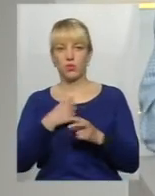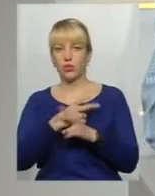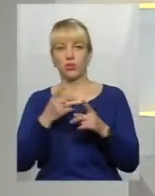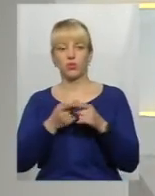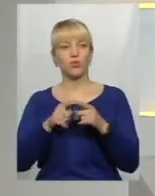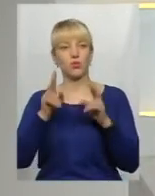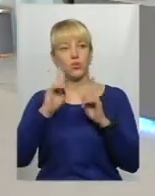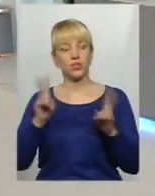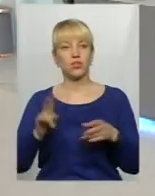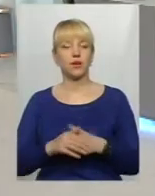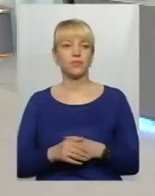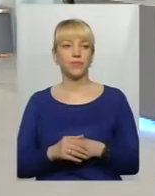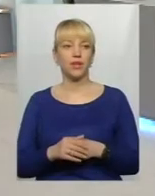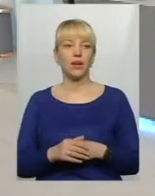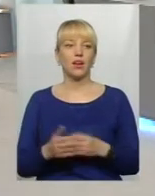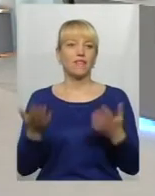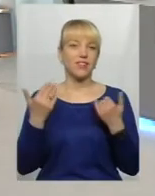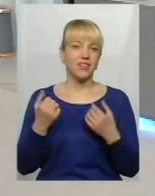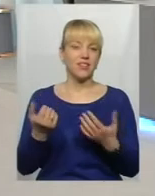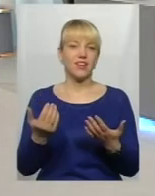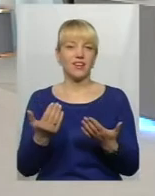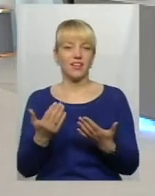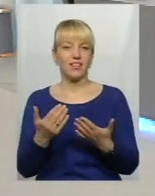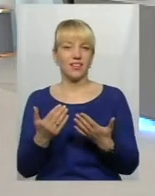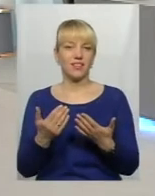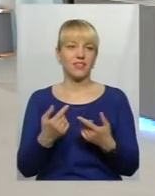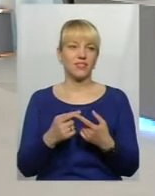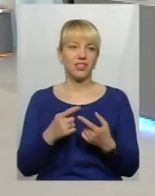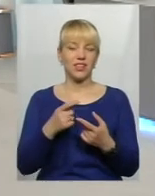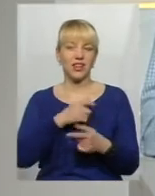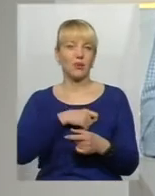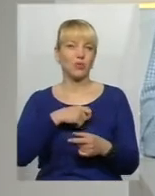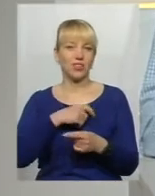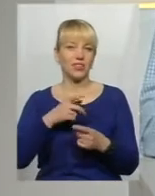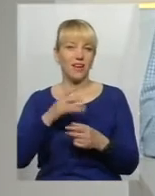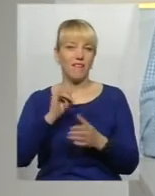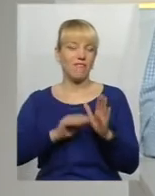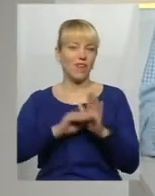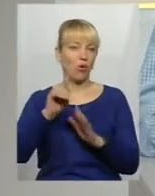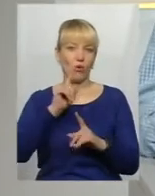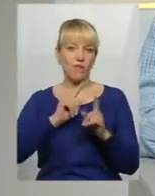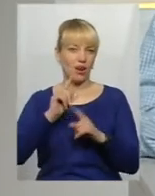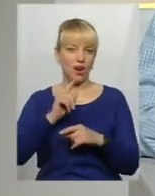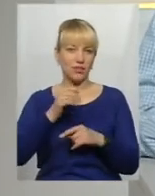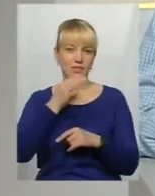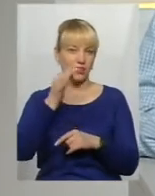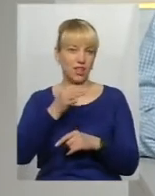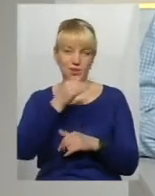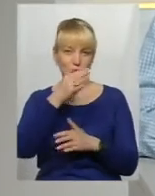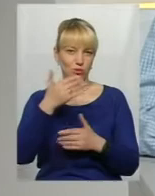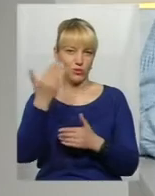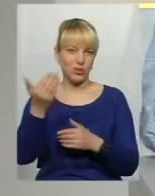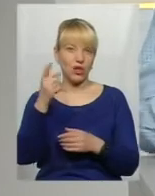Бо будуть, певно, на вихідних, на канікулах, так і так далі, депутати. Так, що в Верховної Ради іноді дуже багато канікул